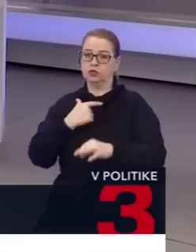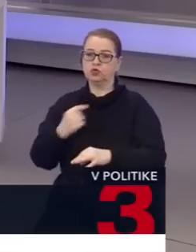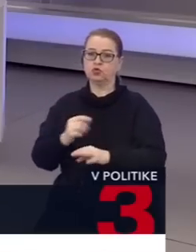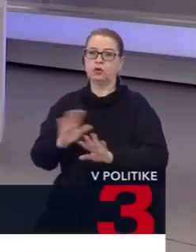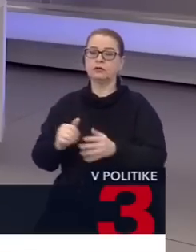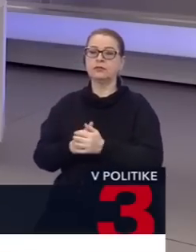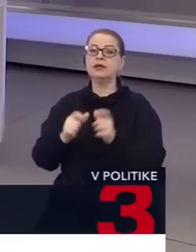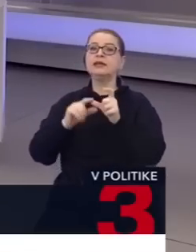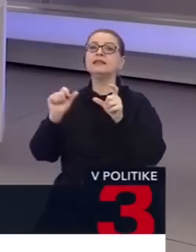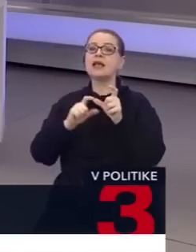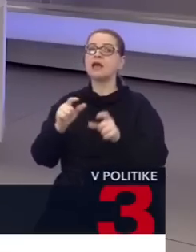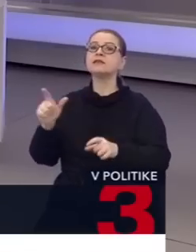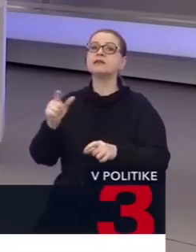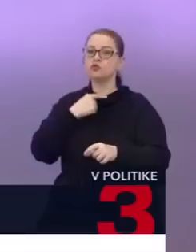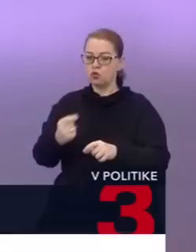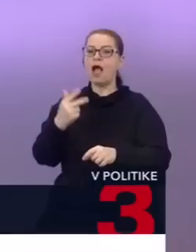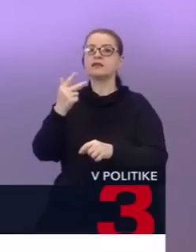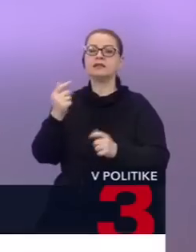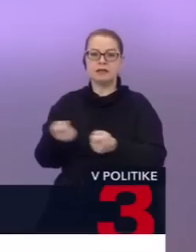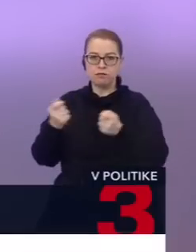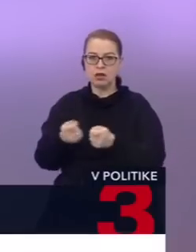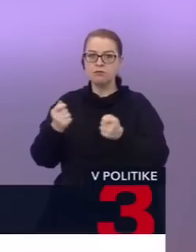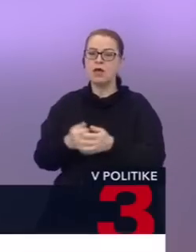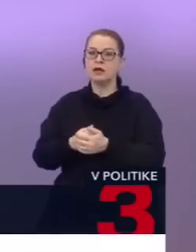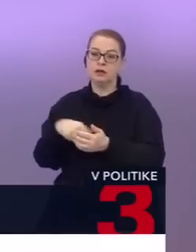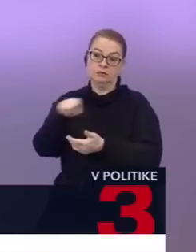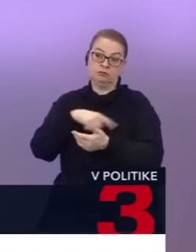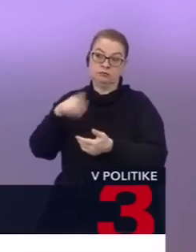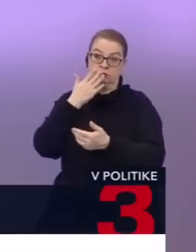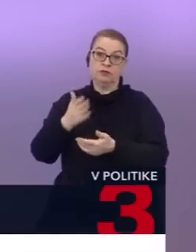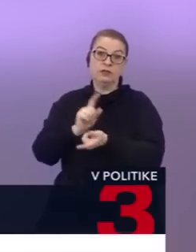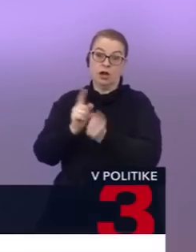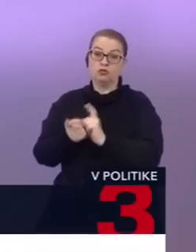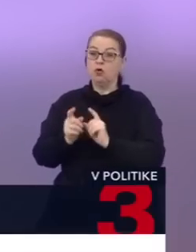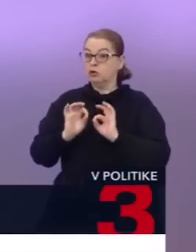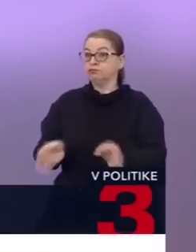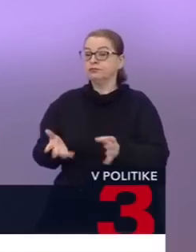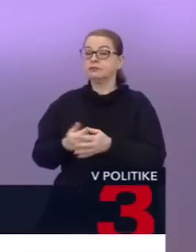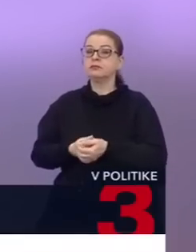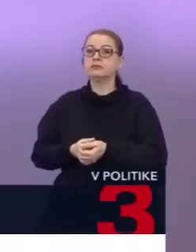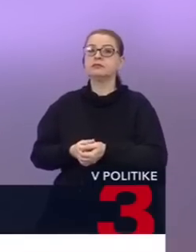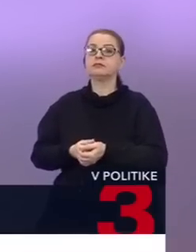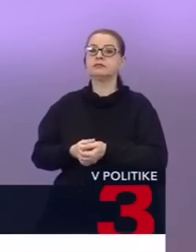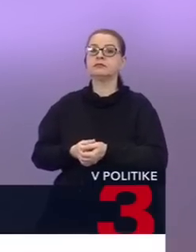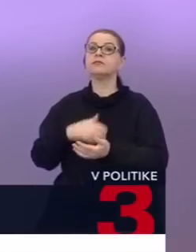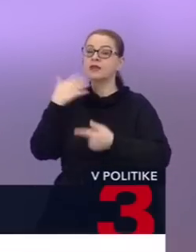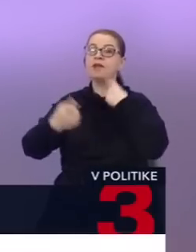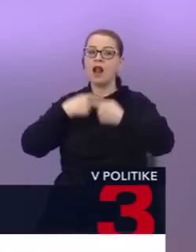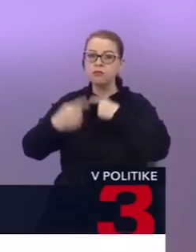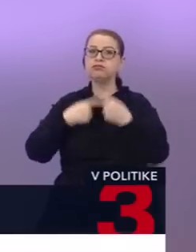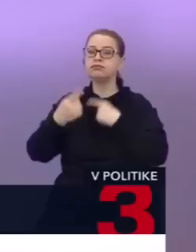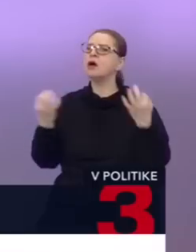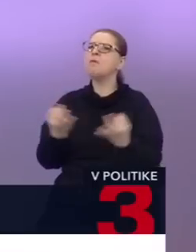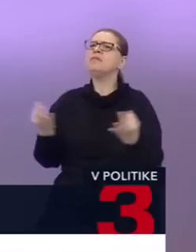Strana SIS povedala, že september je OK. Čiže ten priednik by tu mal byť. Áno, možno sa tu veľa rozprávajú o tom, že prečo